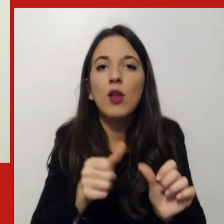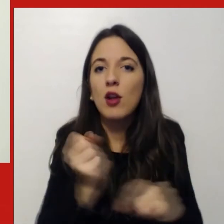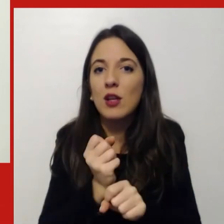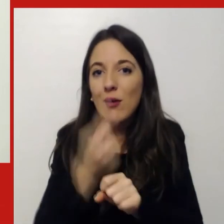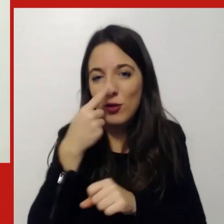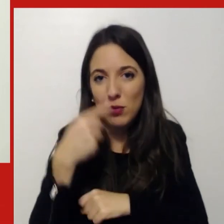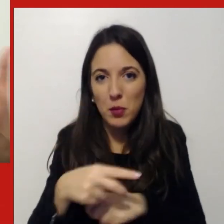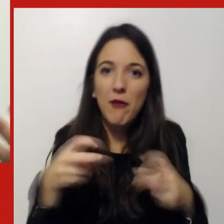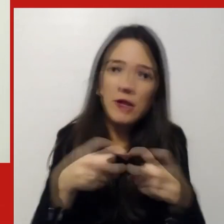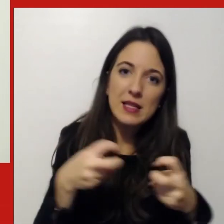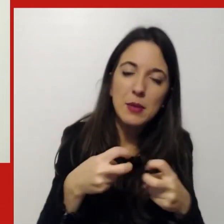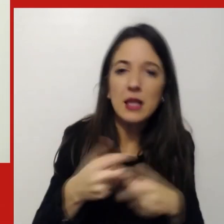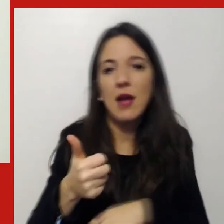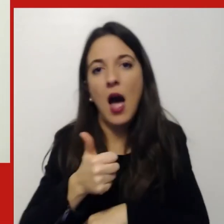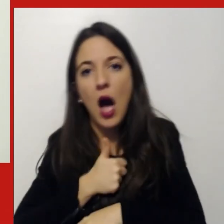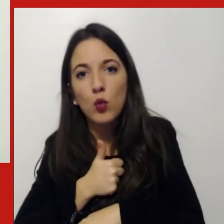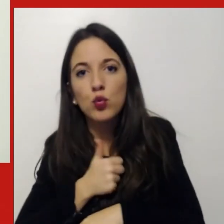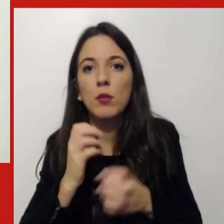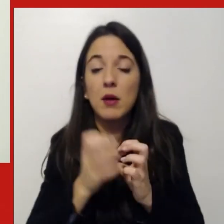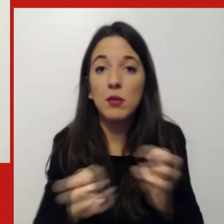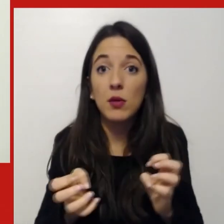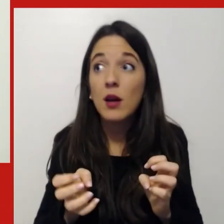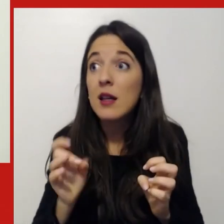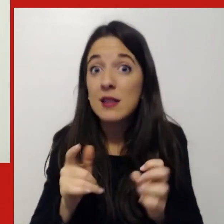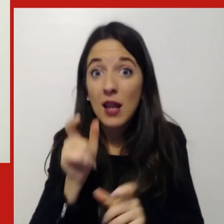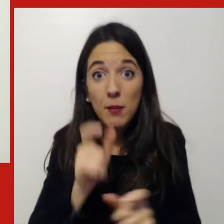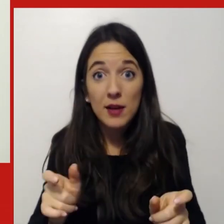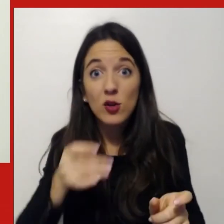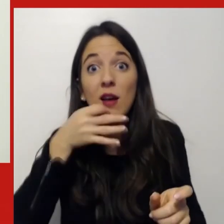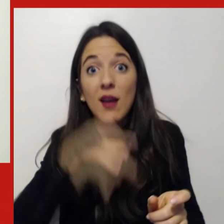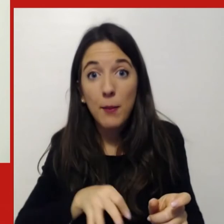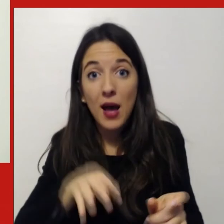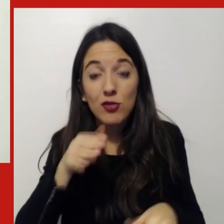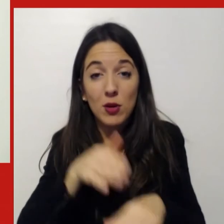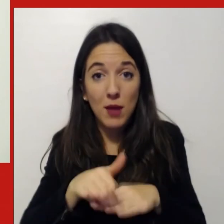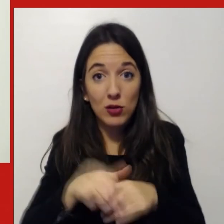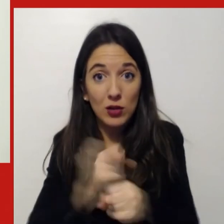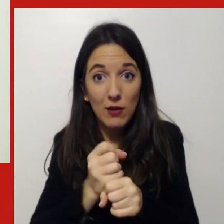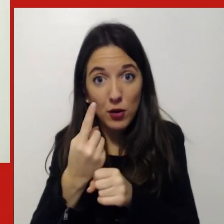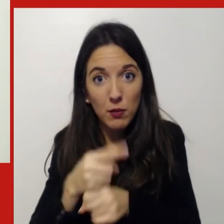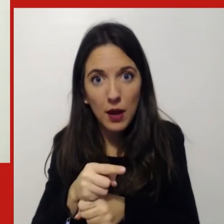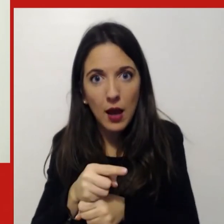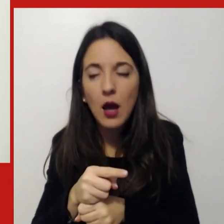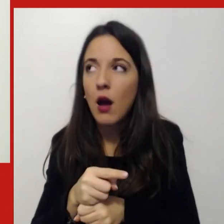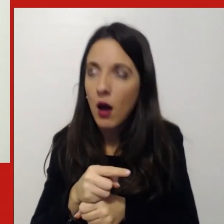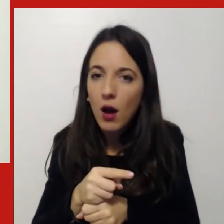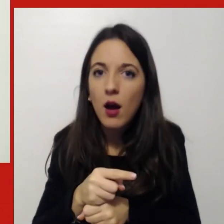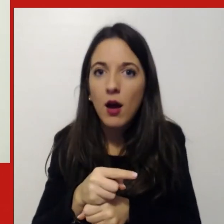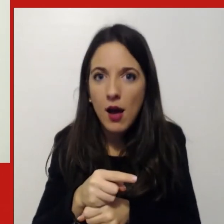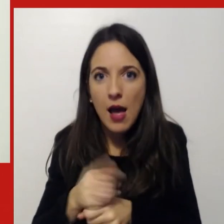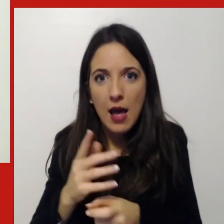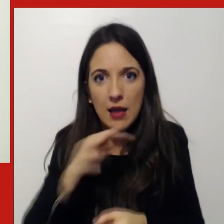per qualificarsi sul mondo del lavoro e allora creare queste differenze vorrebbe dire anche